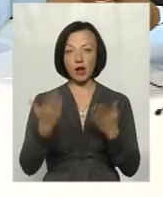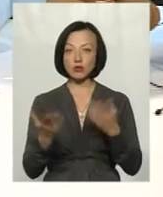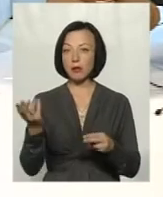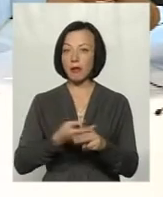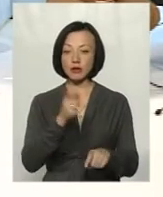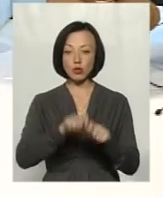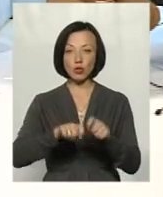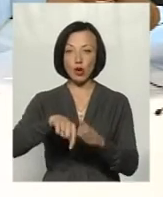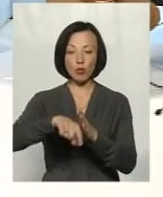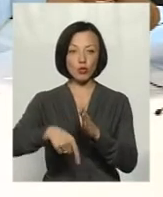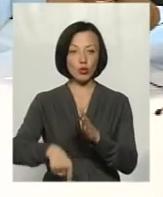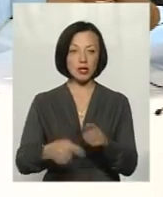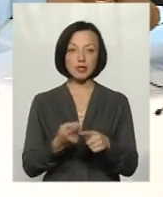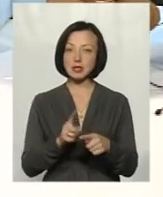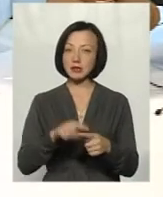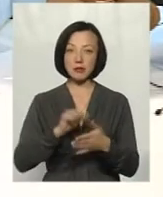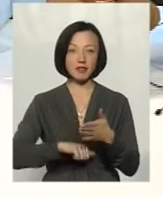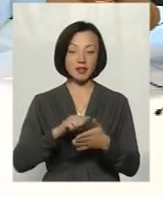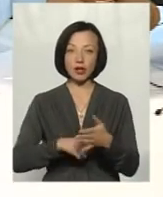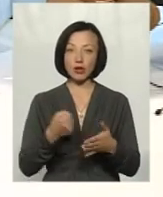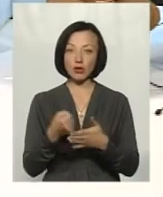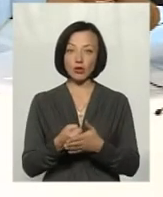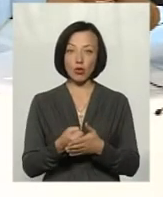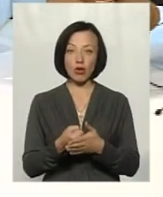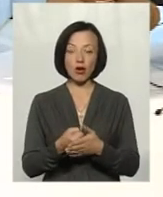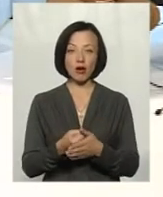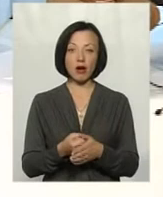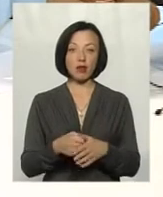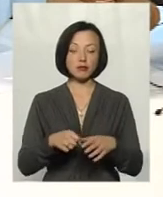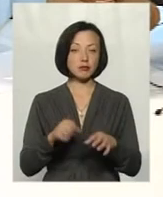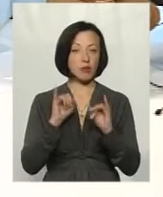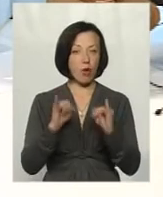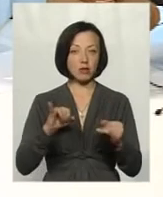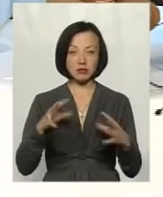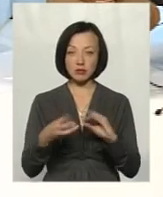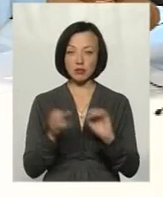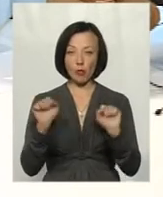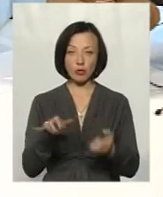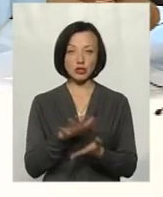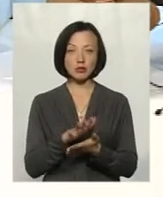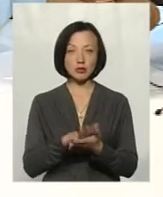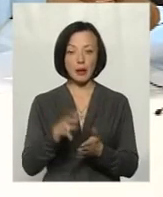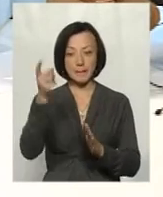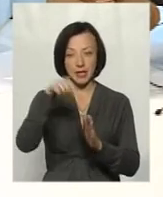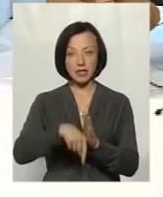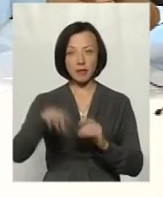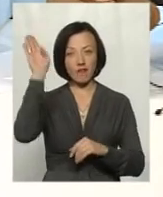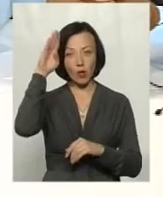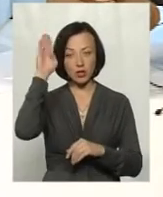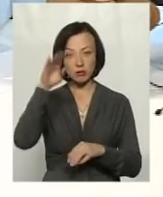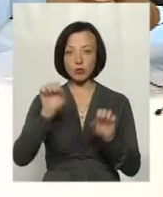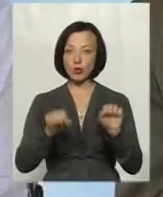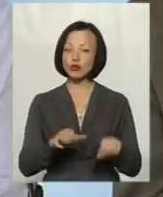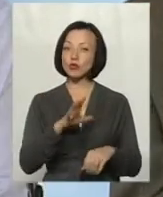свердловини, то це приведе до плачевних наслідків, тому що може забруднитися підземні води. Забруднення